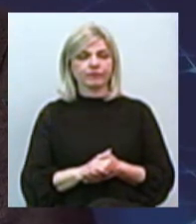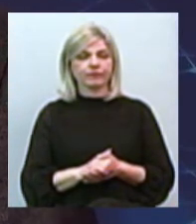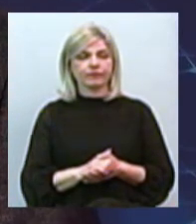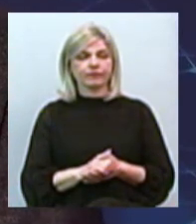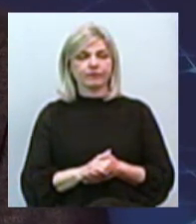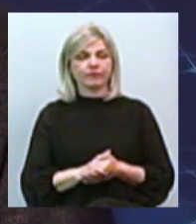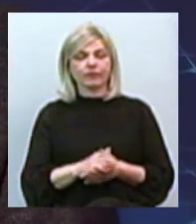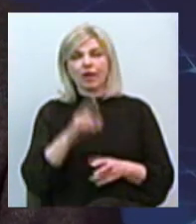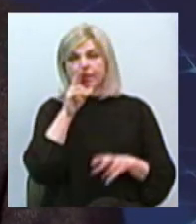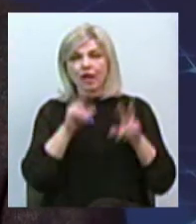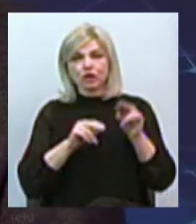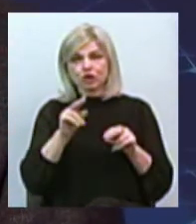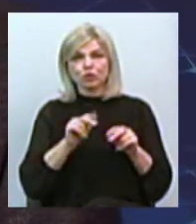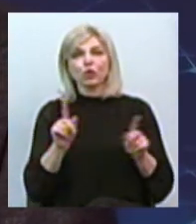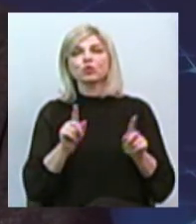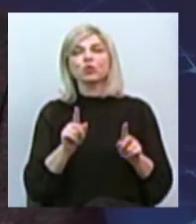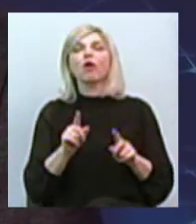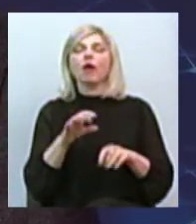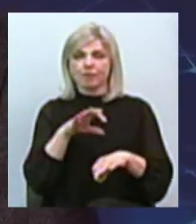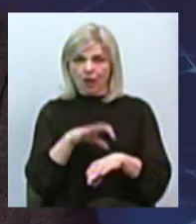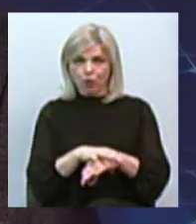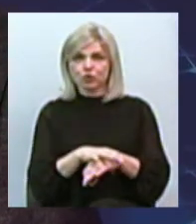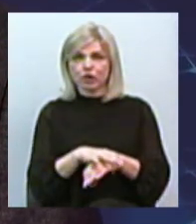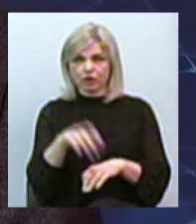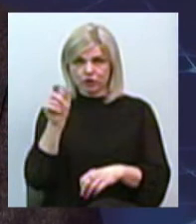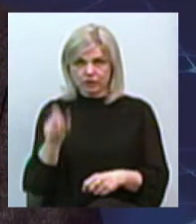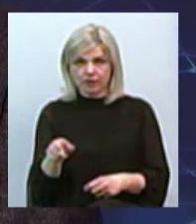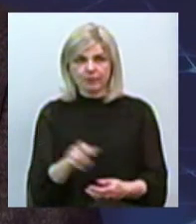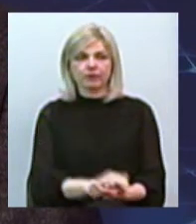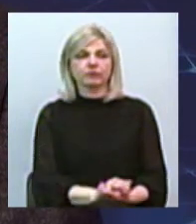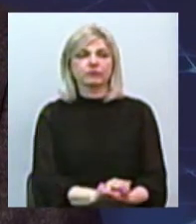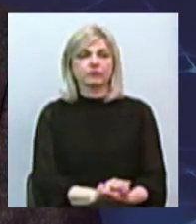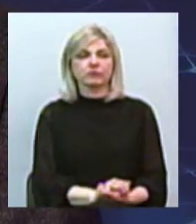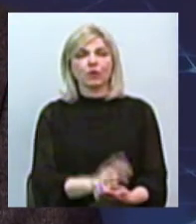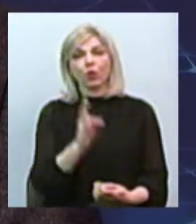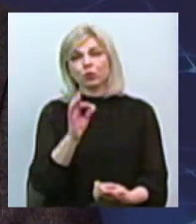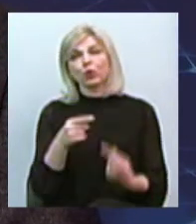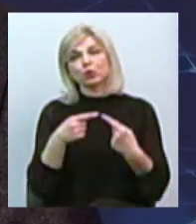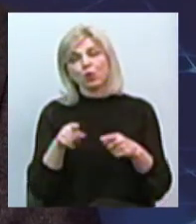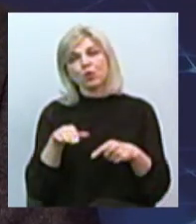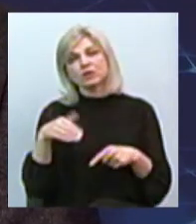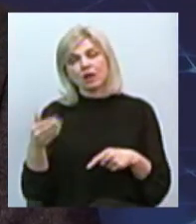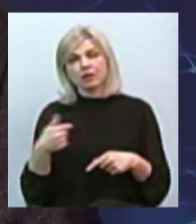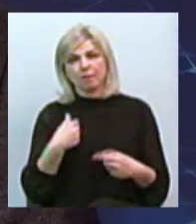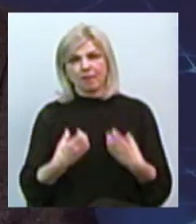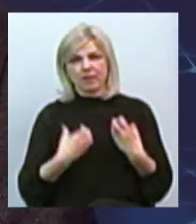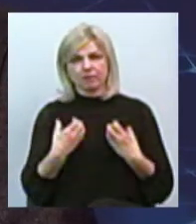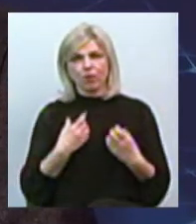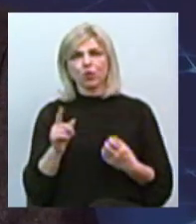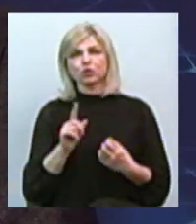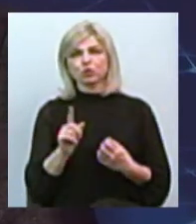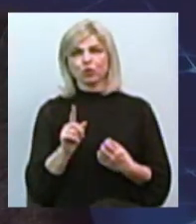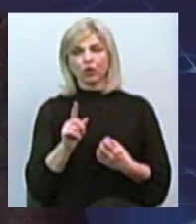некутою вызыває то, що обнаружен цей тип. Але, з іншої сторони, мене дуже беспокоє то, що з